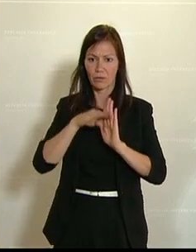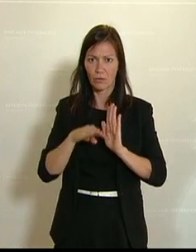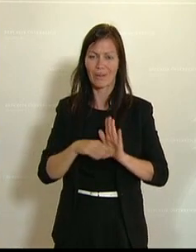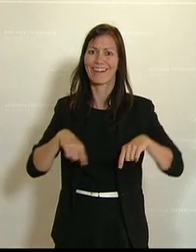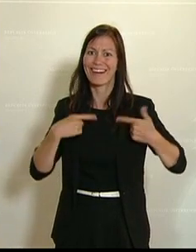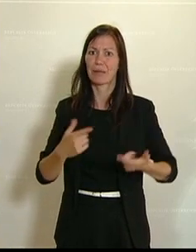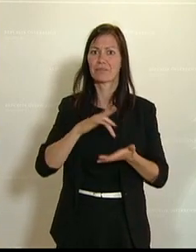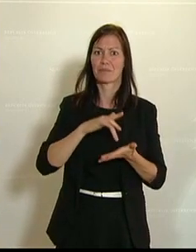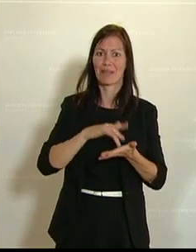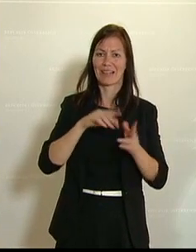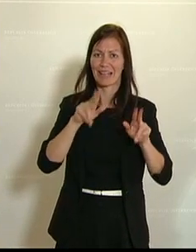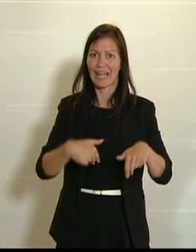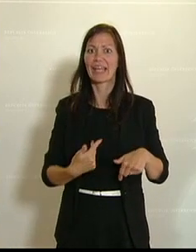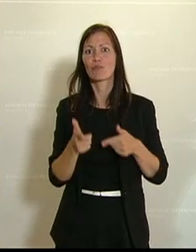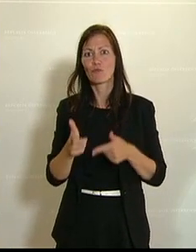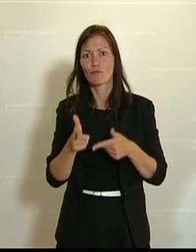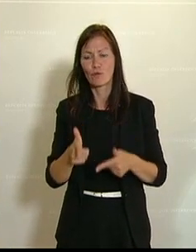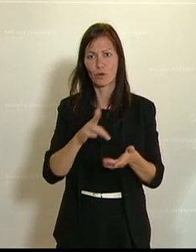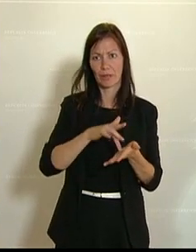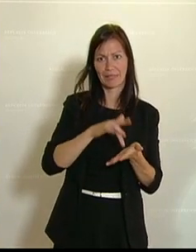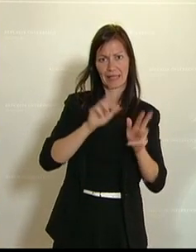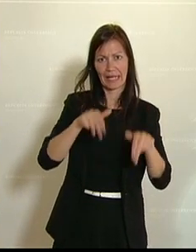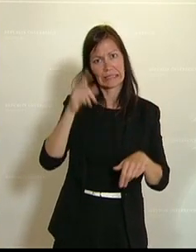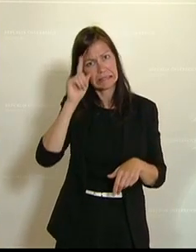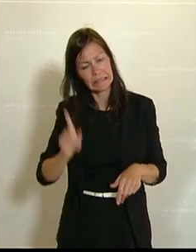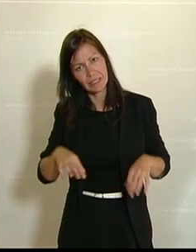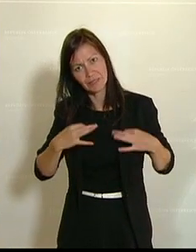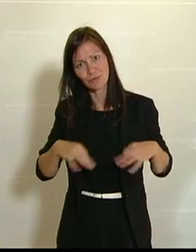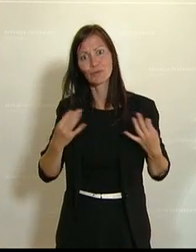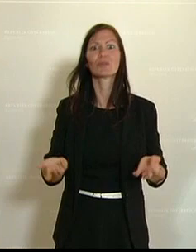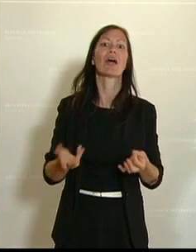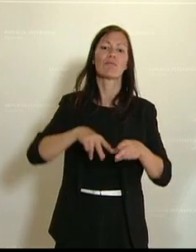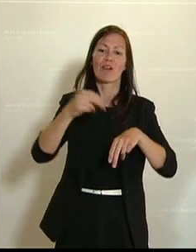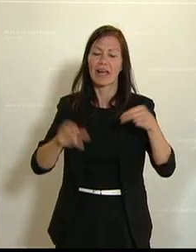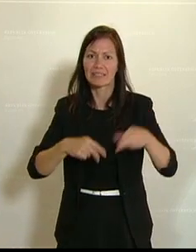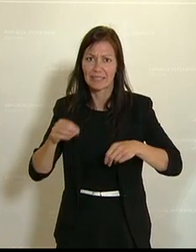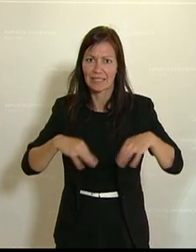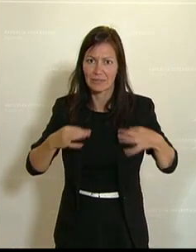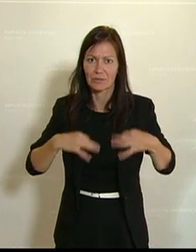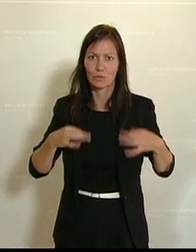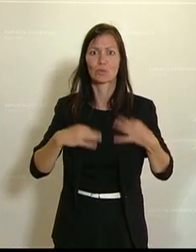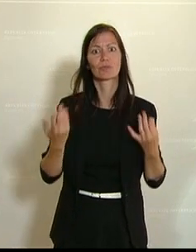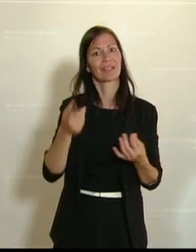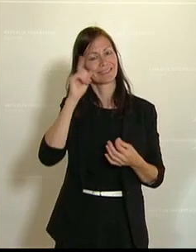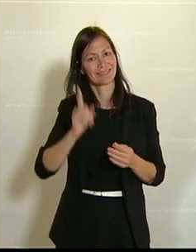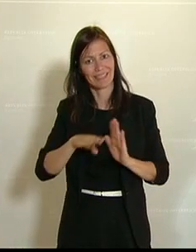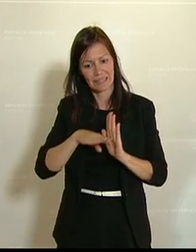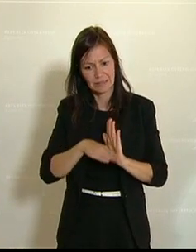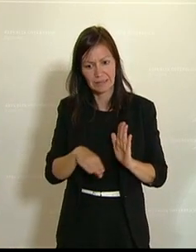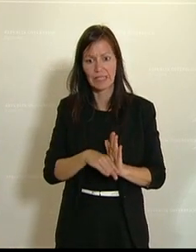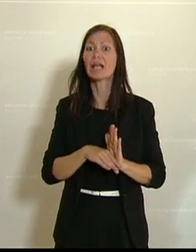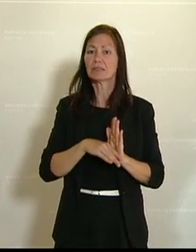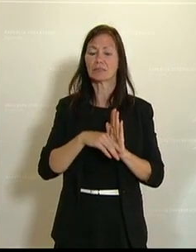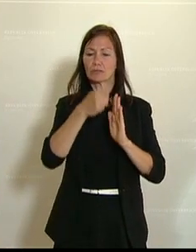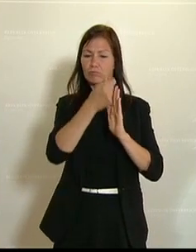Lebens- und Futtermittelrecht, Tiergesundheit, Tierschutz sowie Pflanzengesundheit und Pflanzenschutzmittel in Kraft getreten